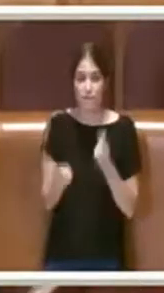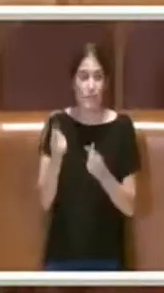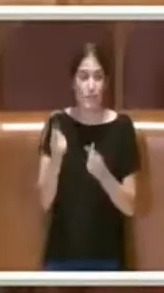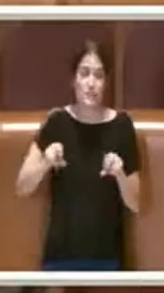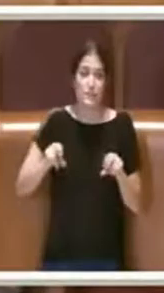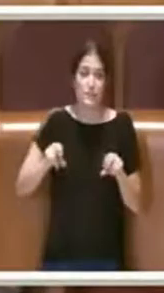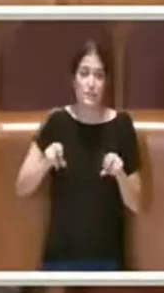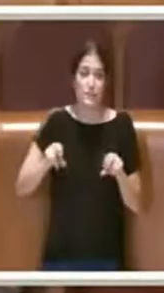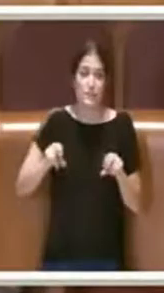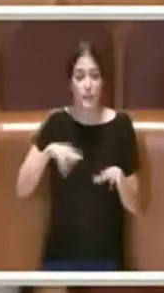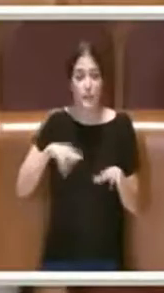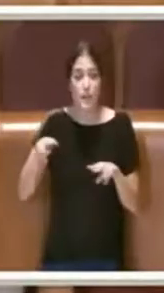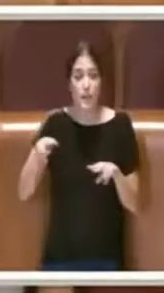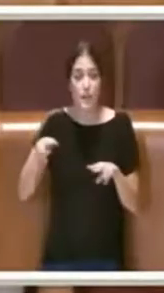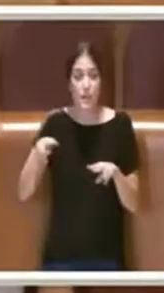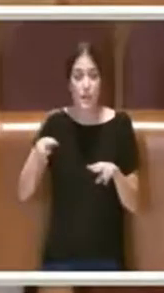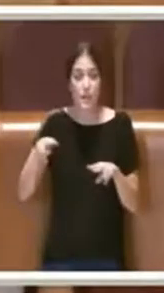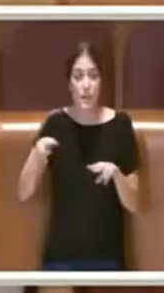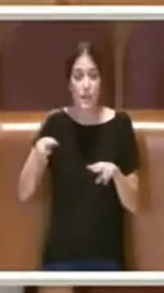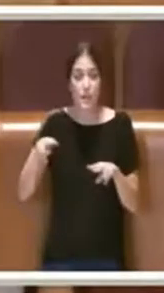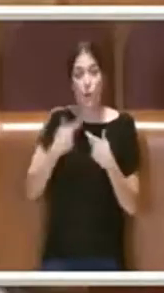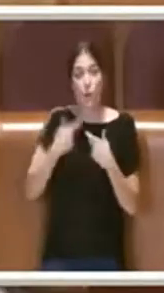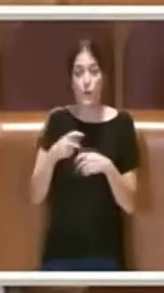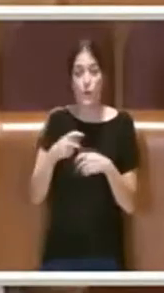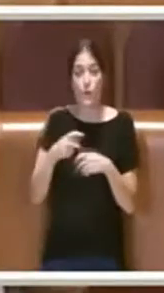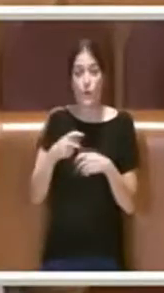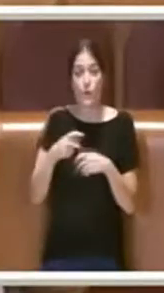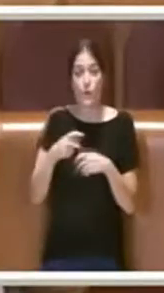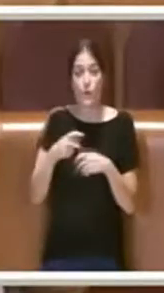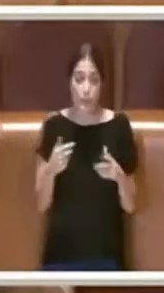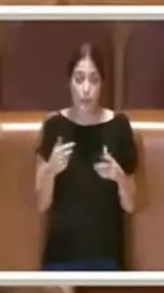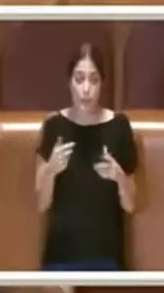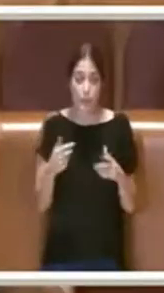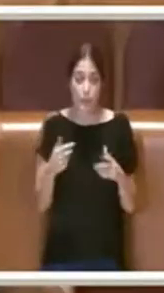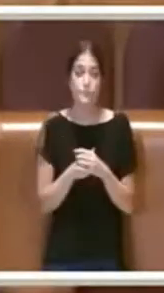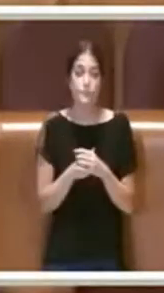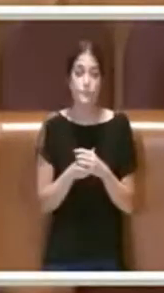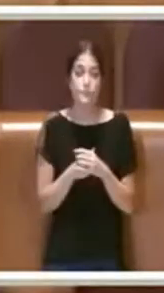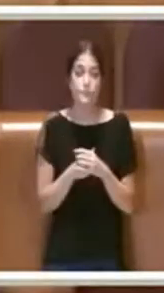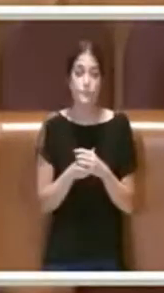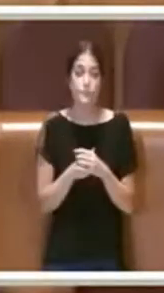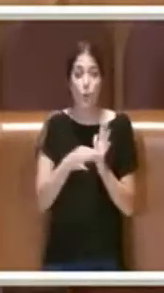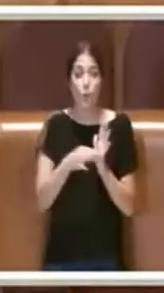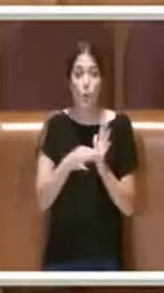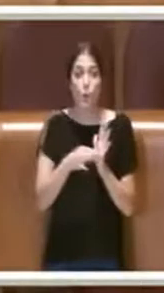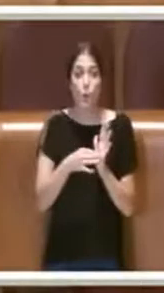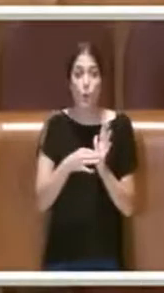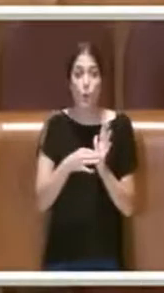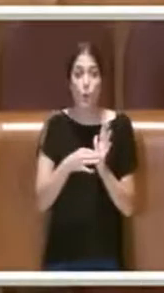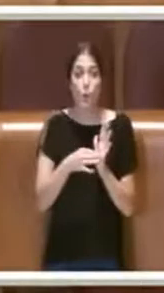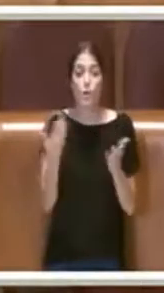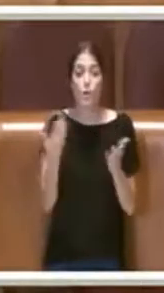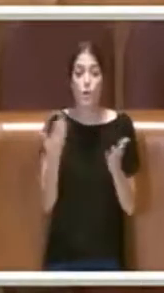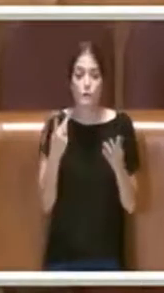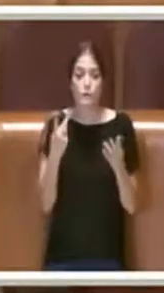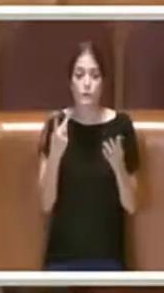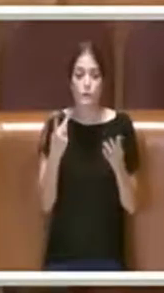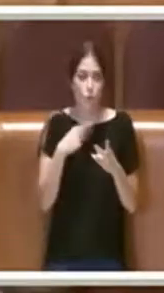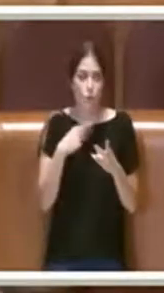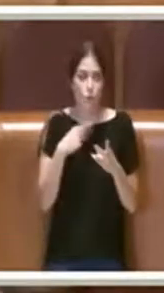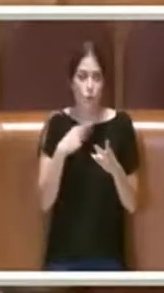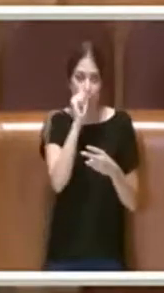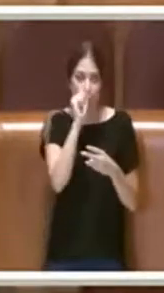volte esaminato anche con la Commissione urbanistica. Quindi diciamo che sull'ordine del giorno pur condividendone lo